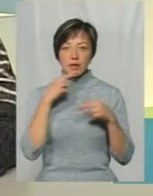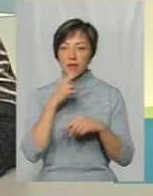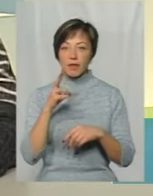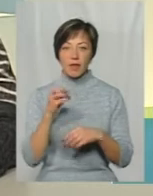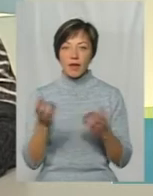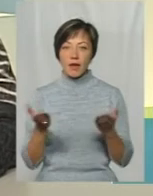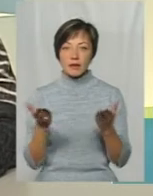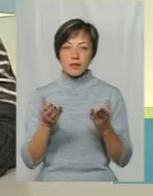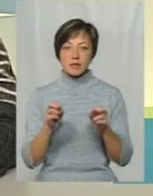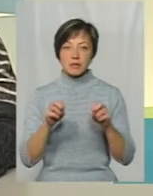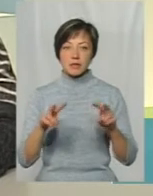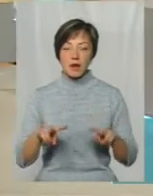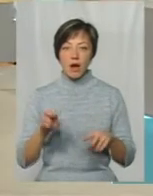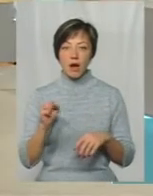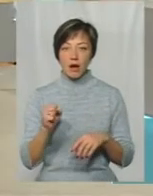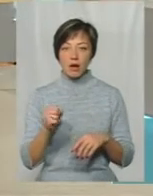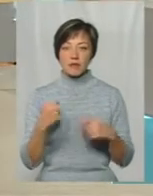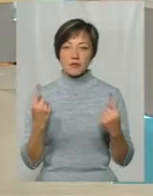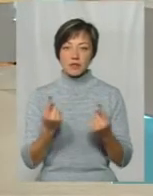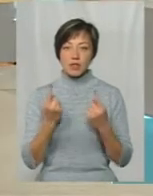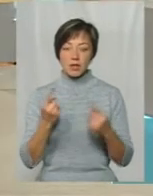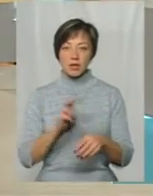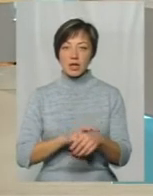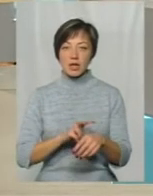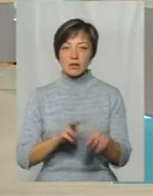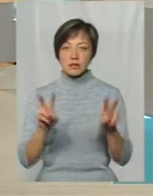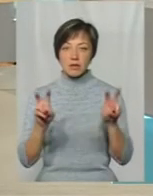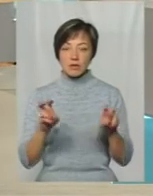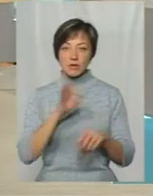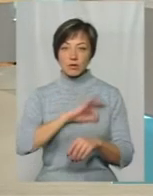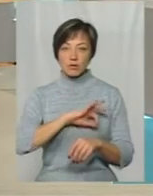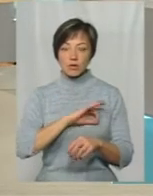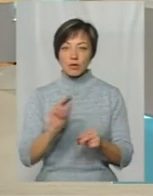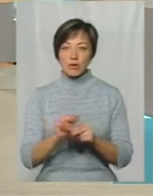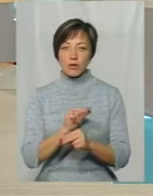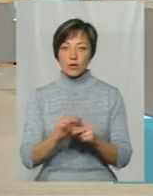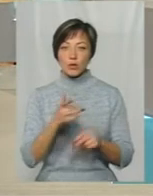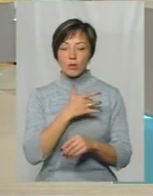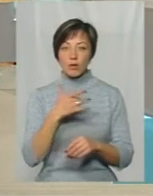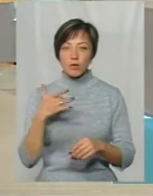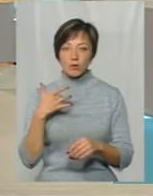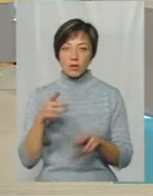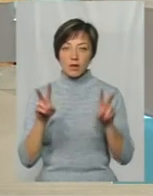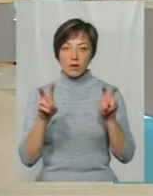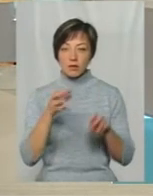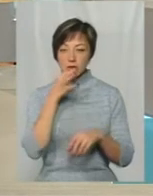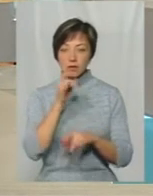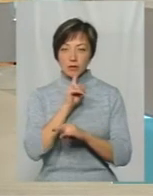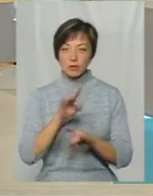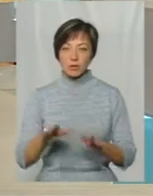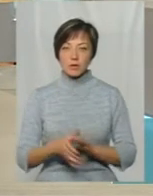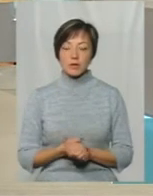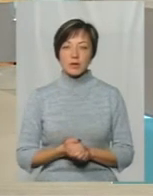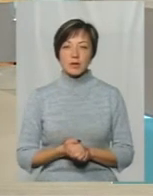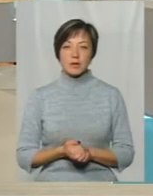якимось спеціальною отрутою, а самим звичайним лікарським засобом, який використовується для лікування туберкульозом Назву не буду називати, тому що багато